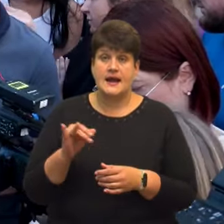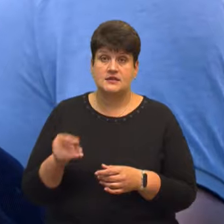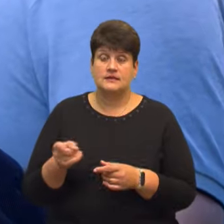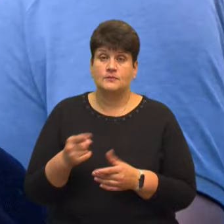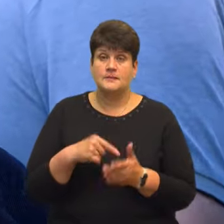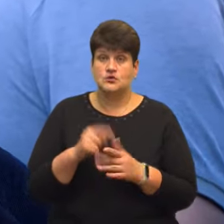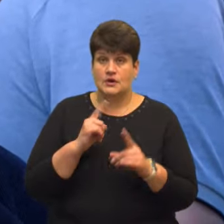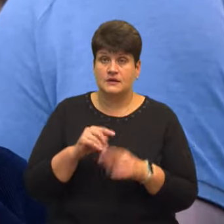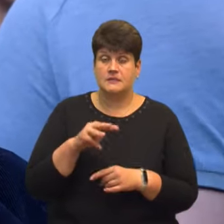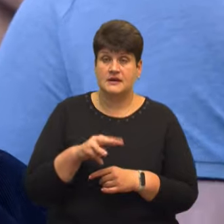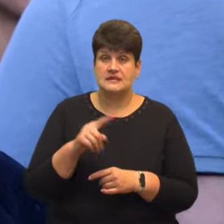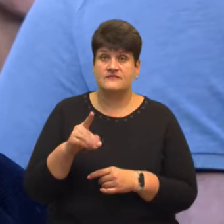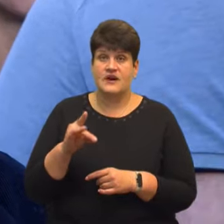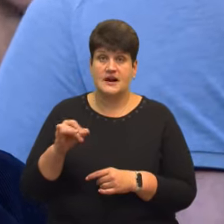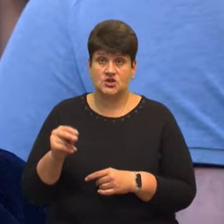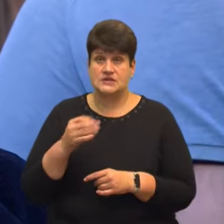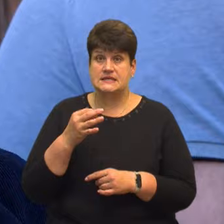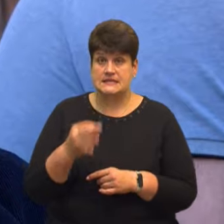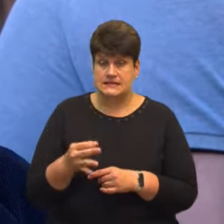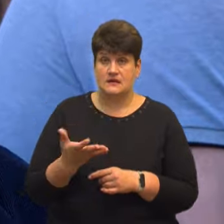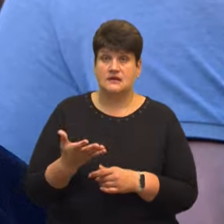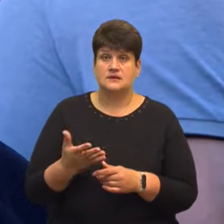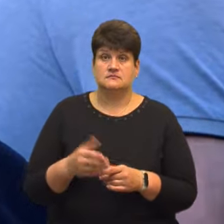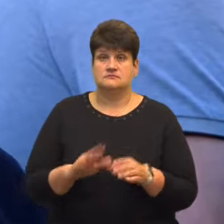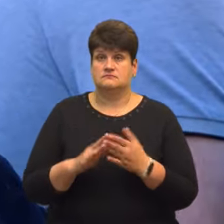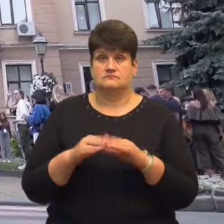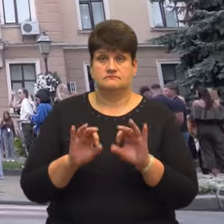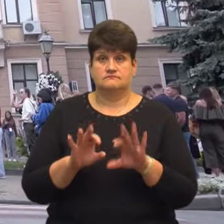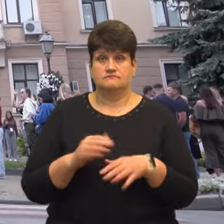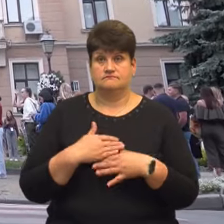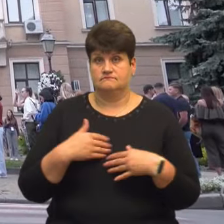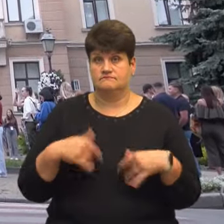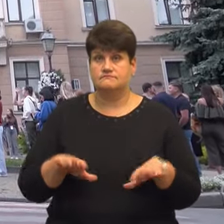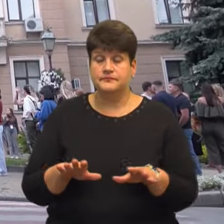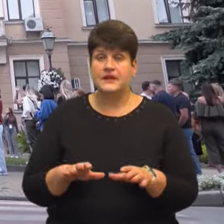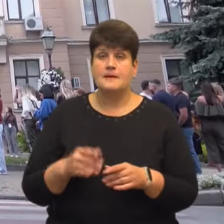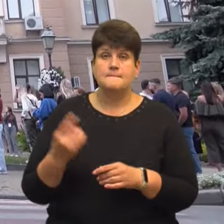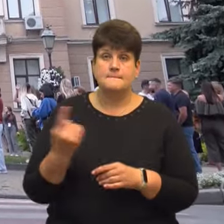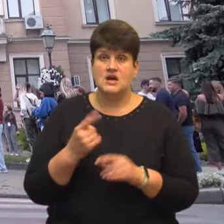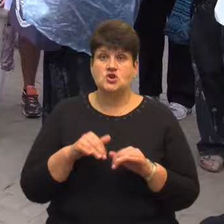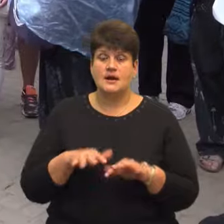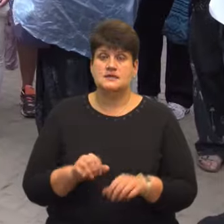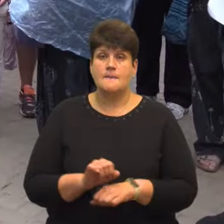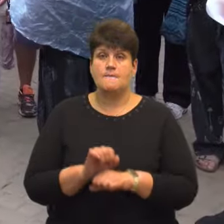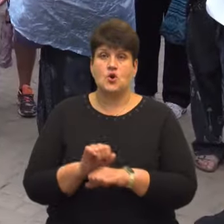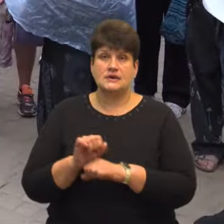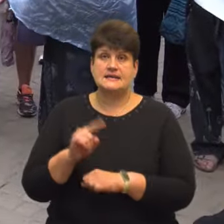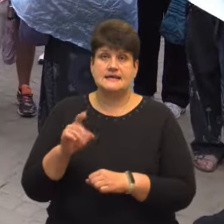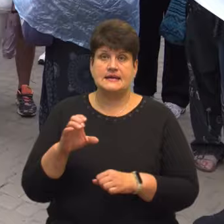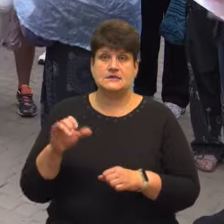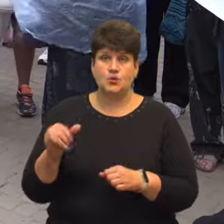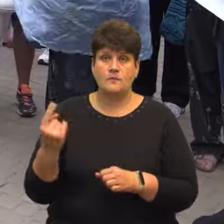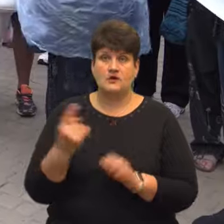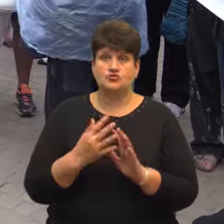міськради Мар'яна Звариш сказала, на камеру ситуацію не коментуватимуть. Нагадаю, перша акція протесту ЗСУ в першу чергу